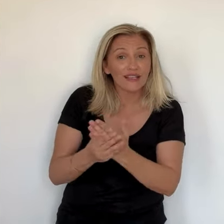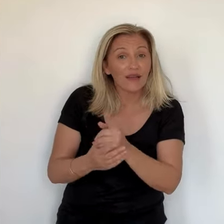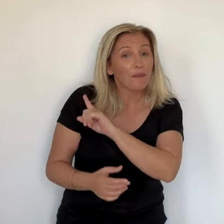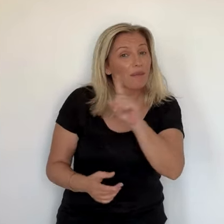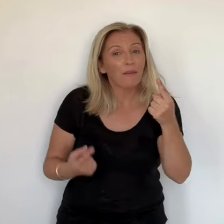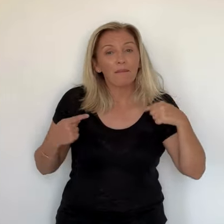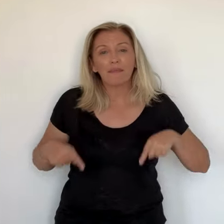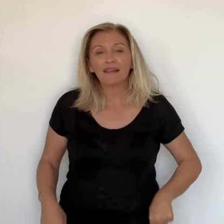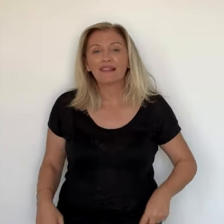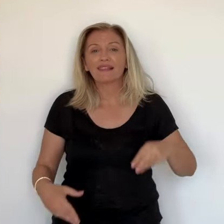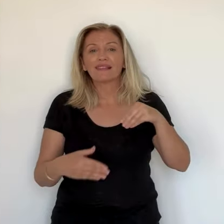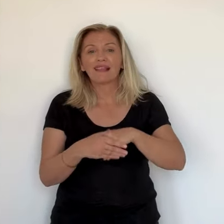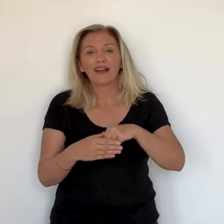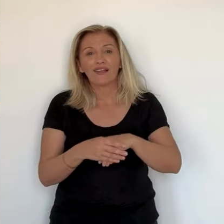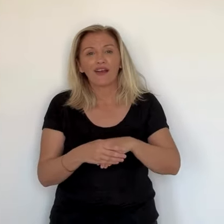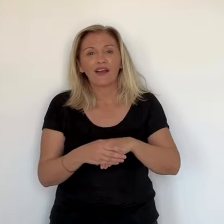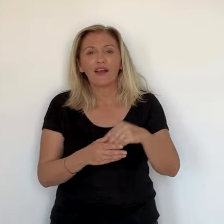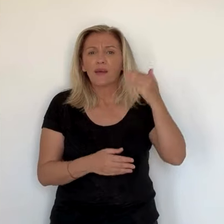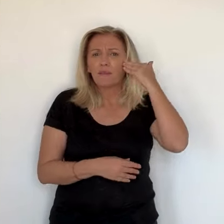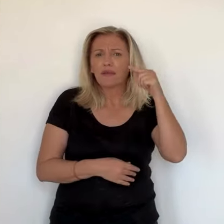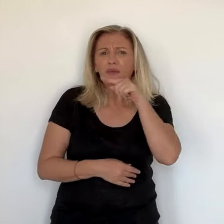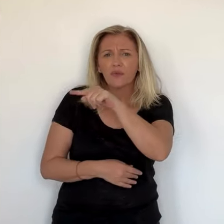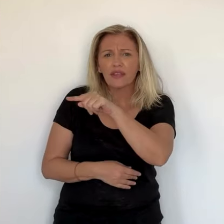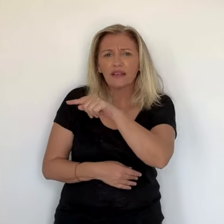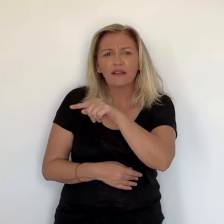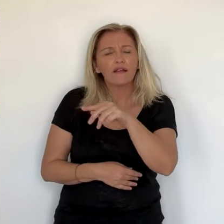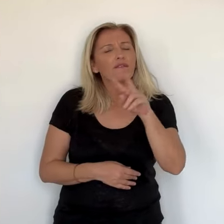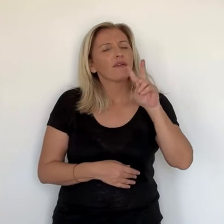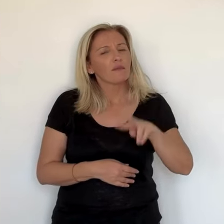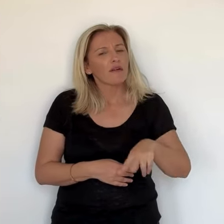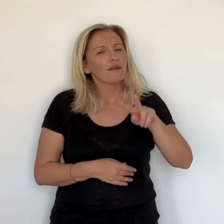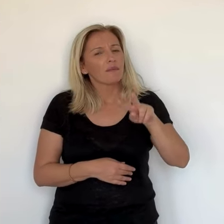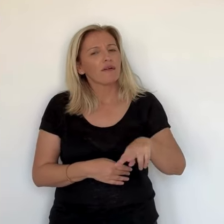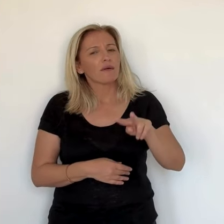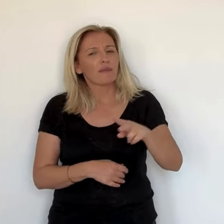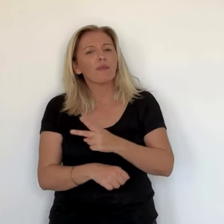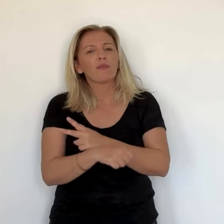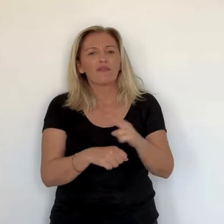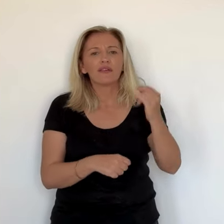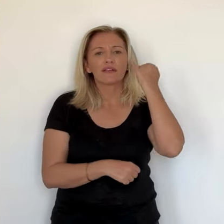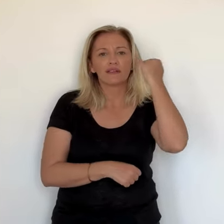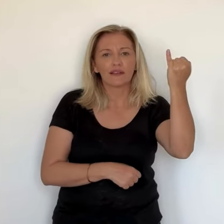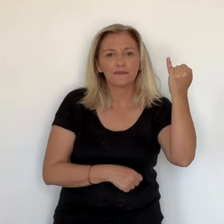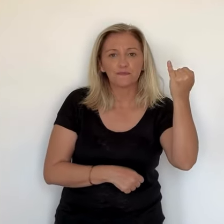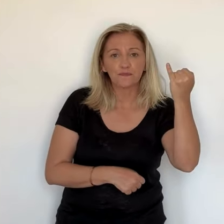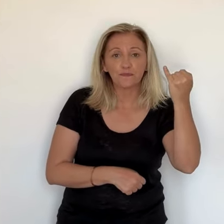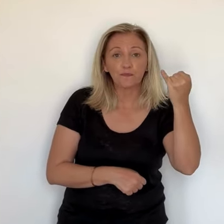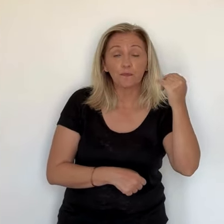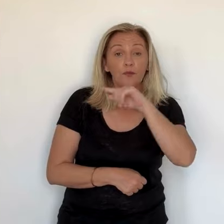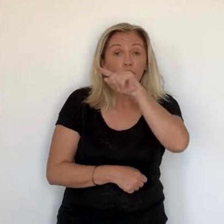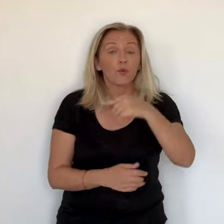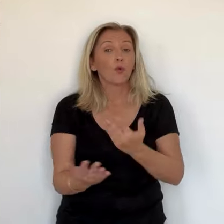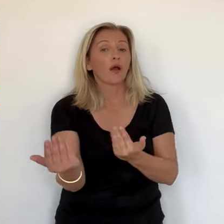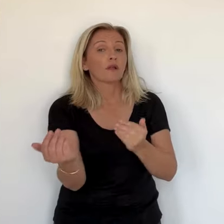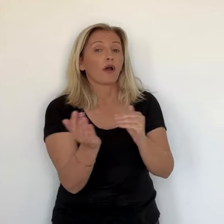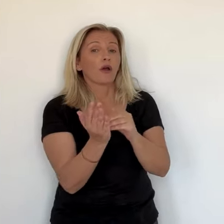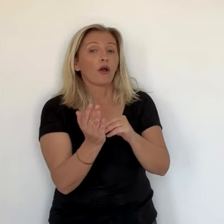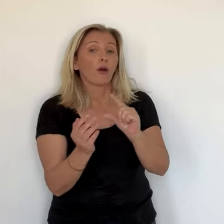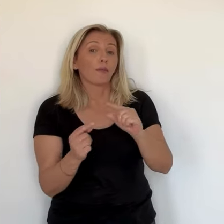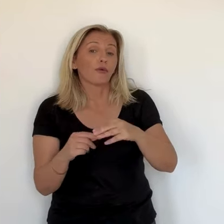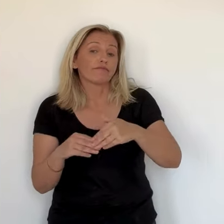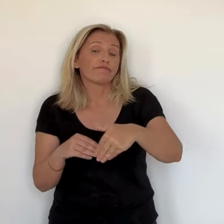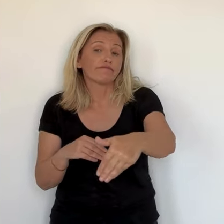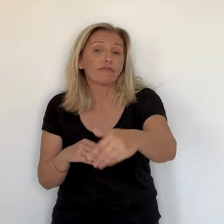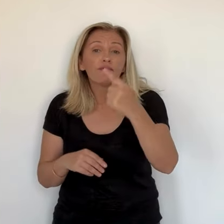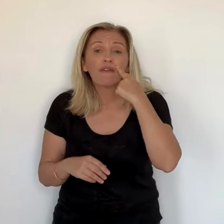On reste un peu sur notre faim. On aurait voulu en savoir un petit peu plus. Il semblerait qu'on se dirige vers une reprise en main du dossier par Madame Vautrin. Plutôt que